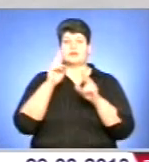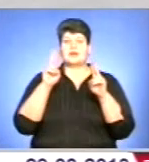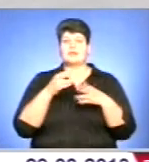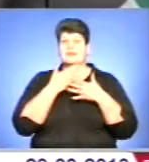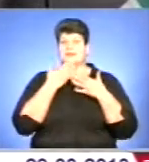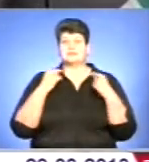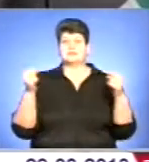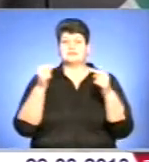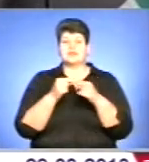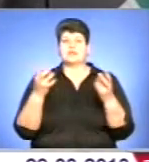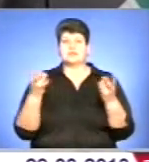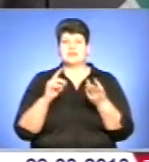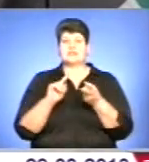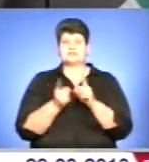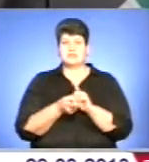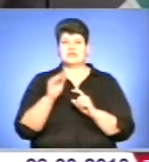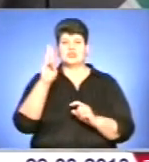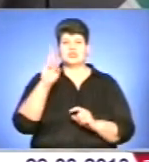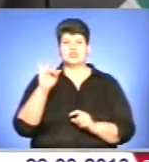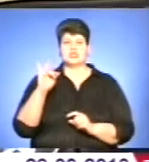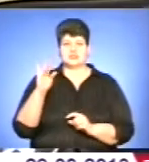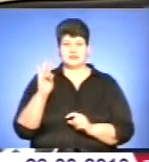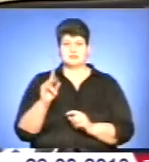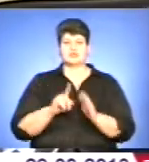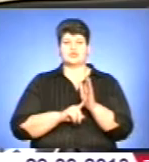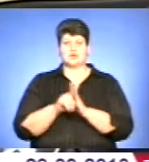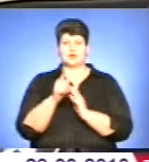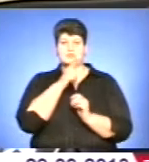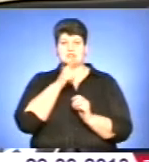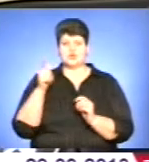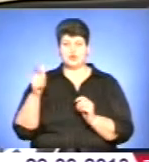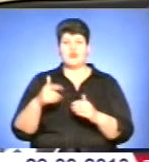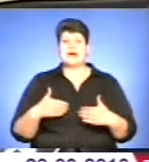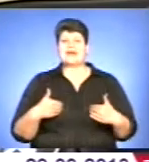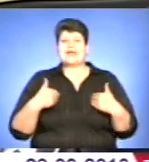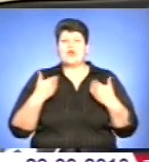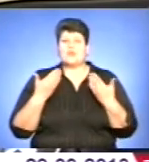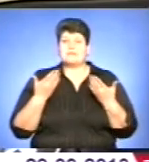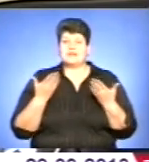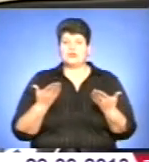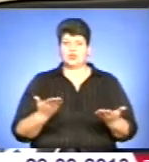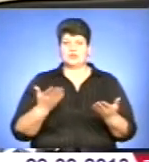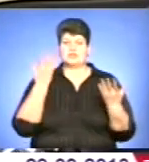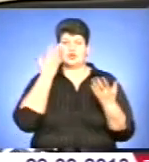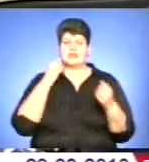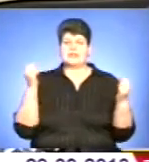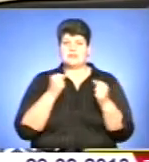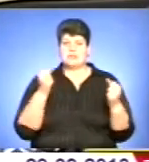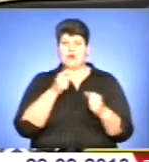положення про необхідні зміни шин з початком нового сезону. Рекомендується під час експлуатації в зимовий період